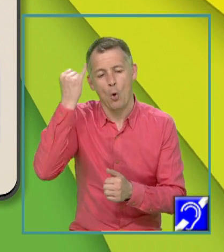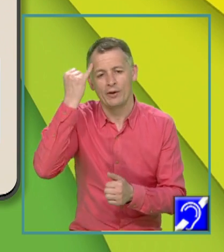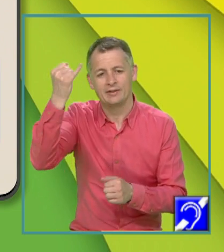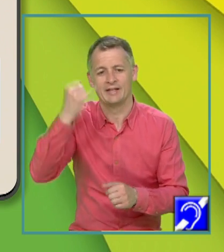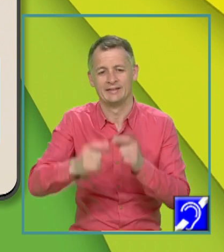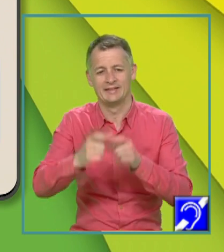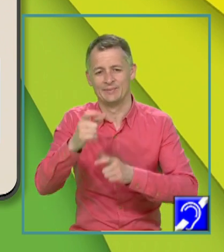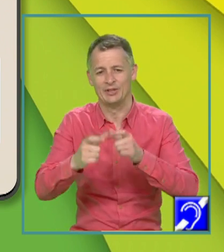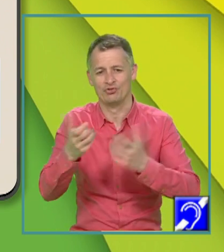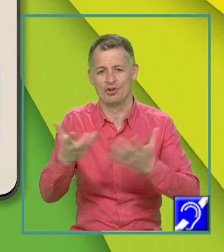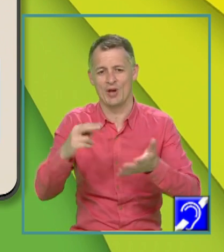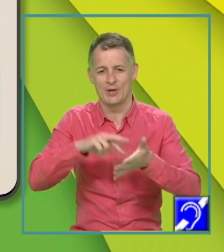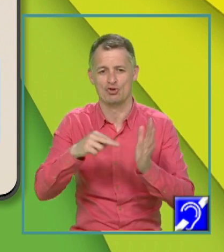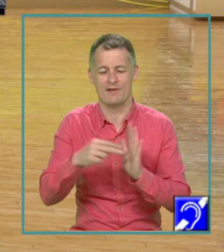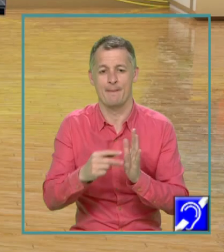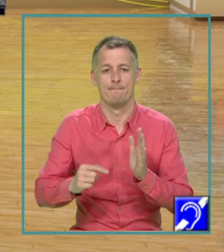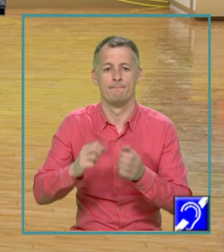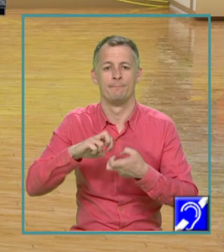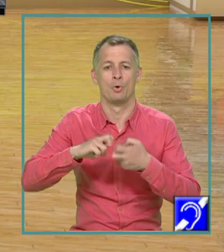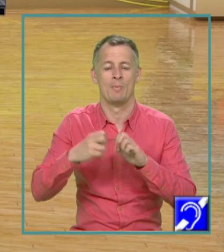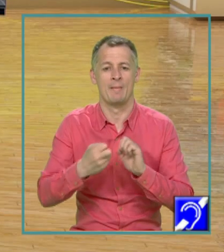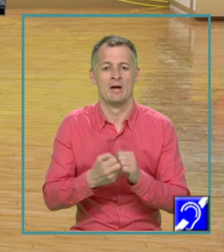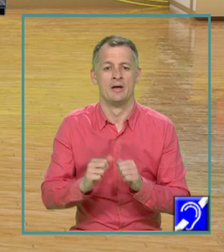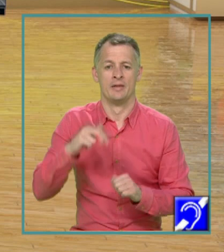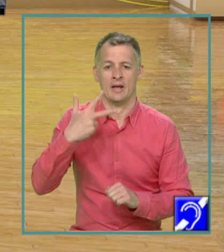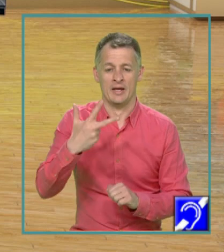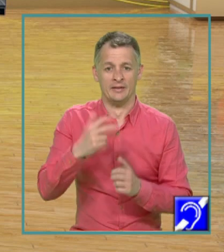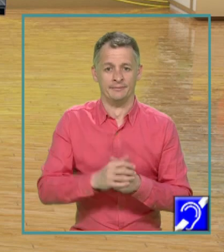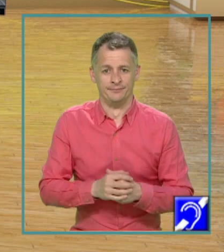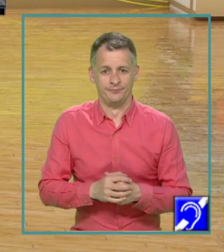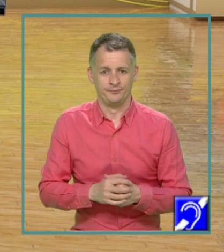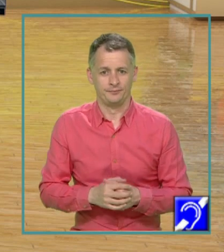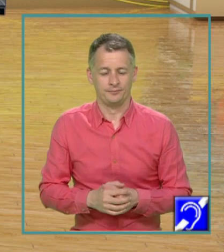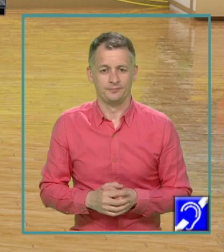a ceea ce am rezolvat la problema a trei și anume